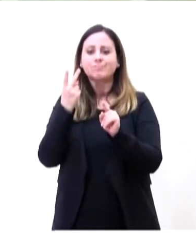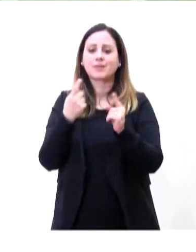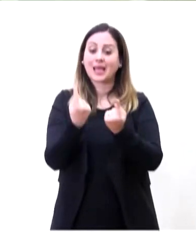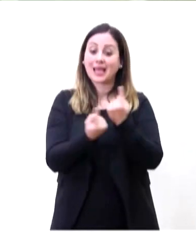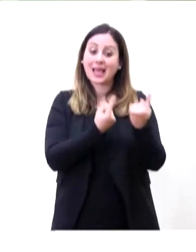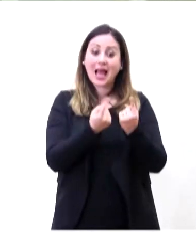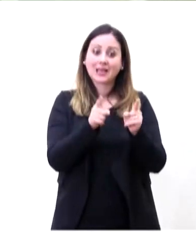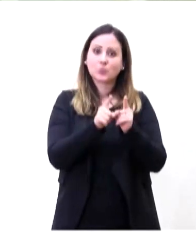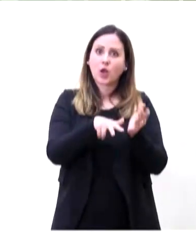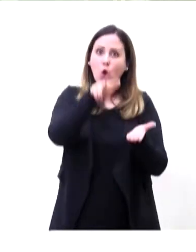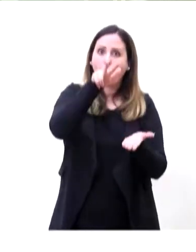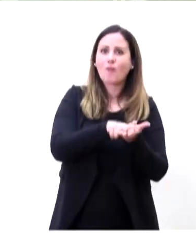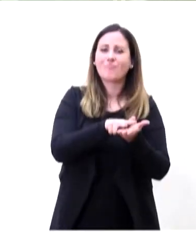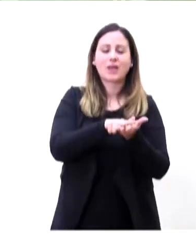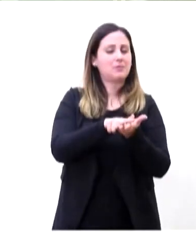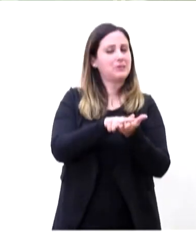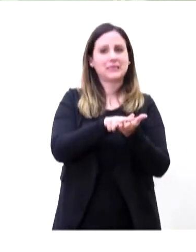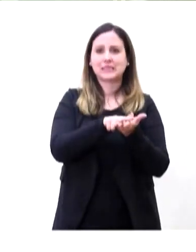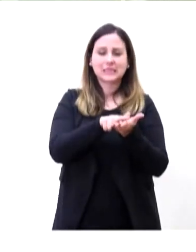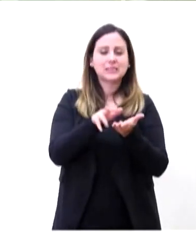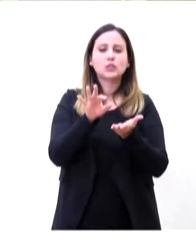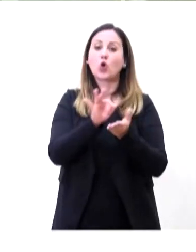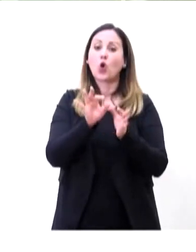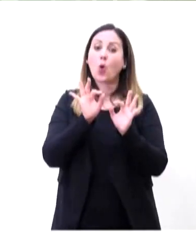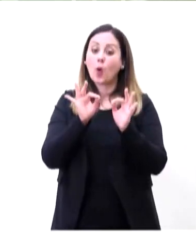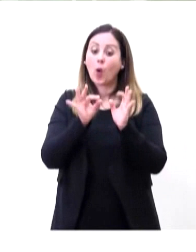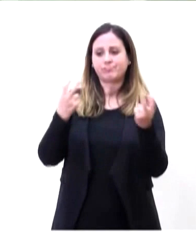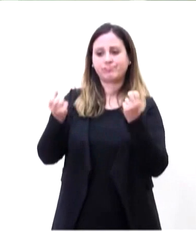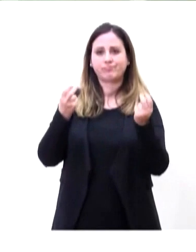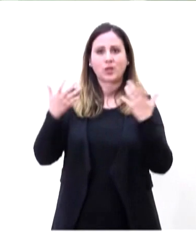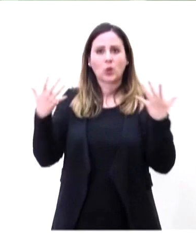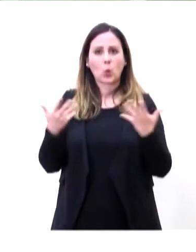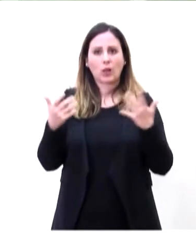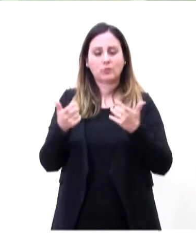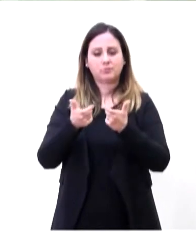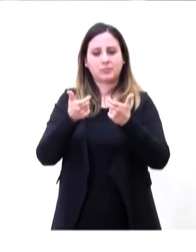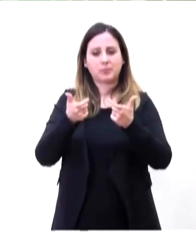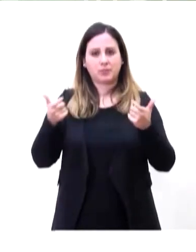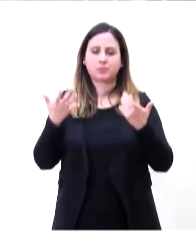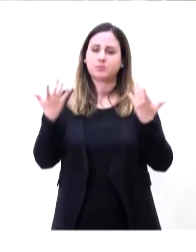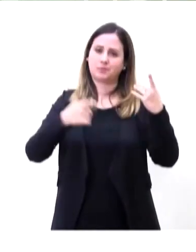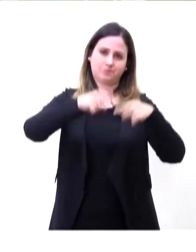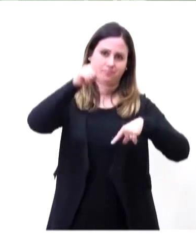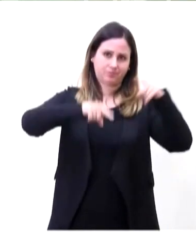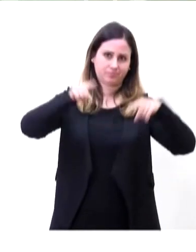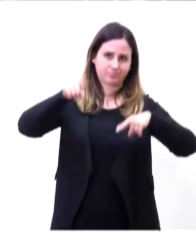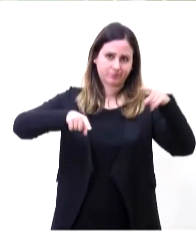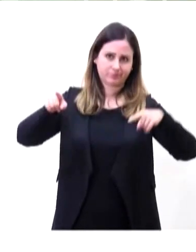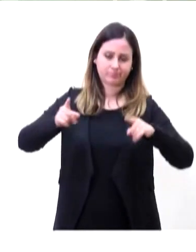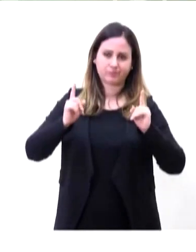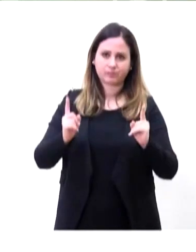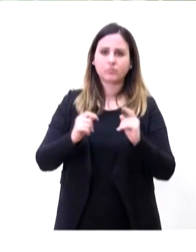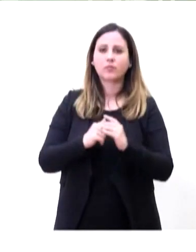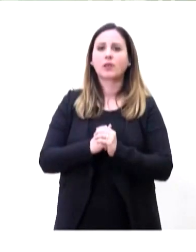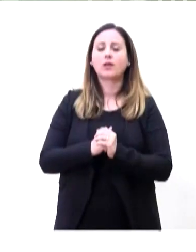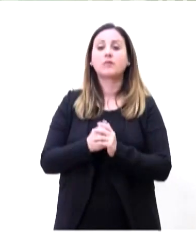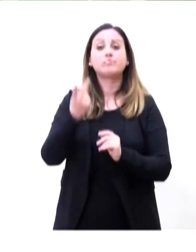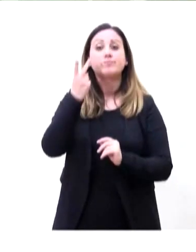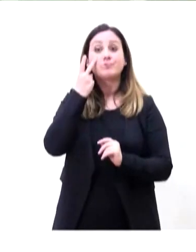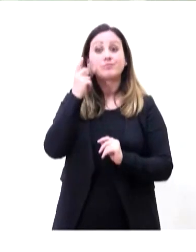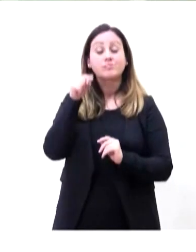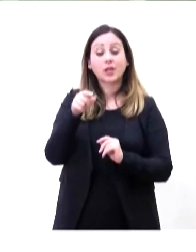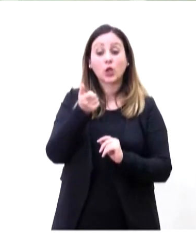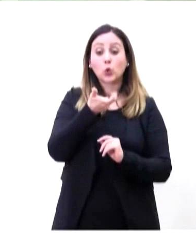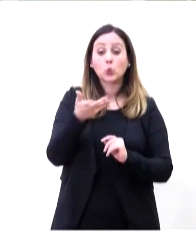stati caricati, però vedete, in qualche modo, è una curva stabile. Per quanto riguarda l'incidenza, vi faccio notare che si tratta di un